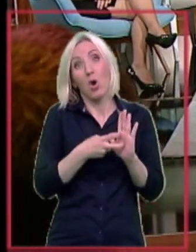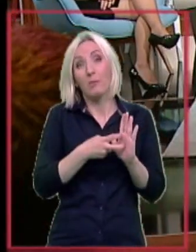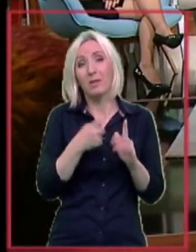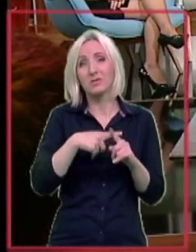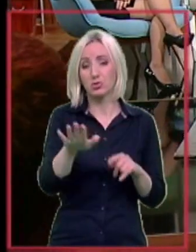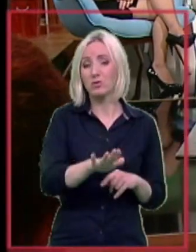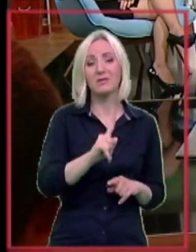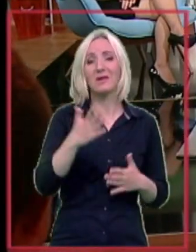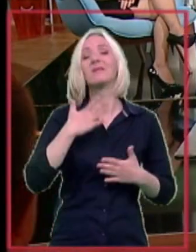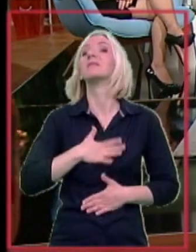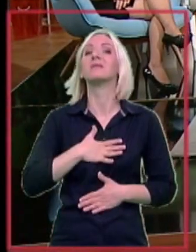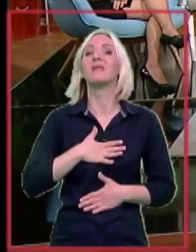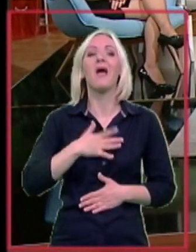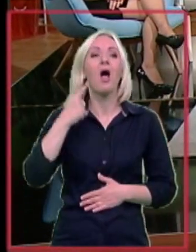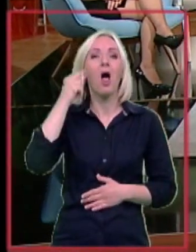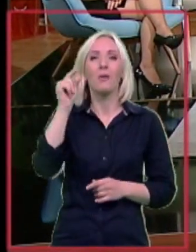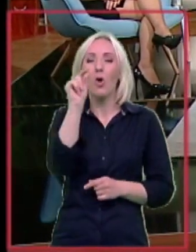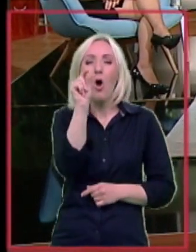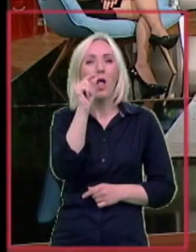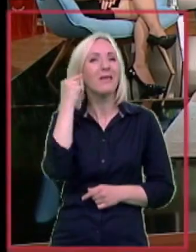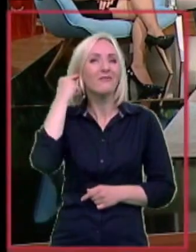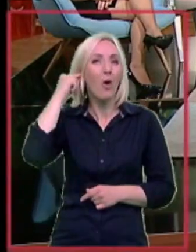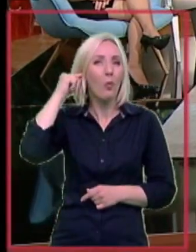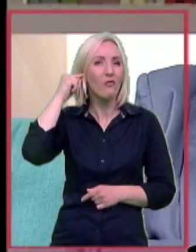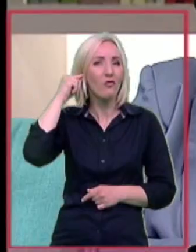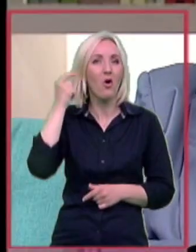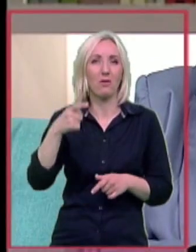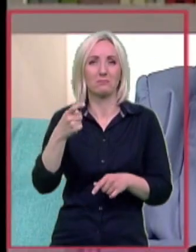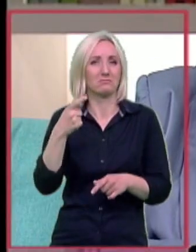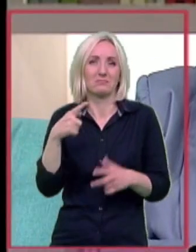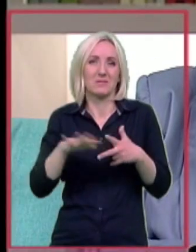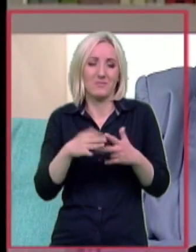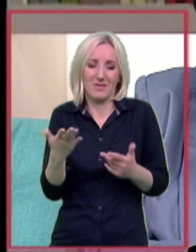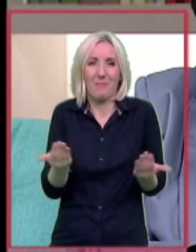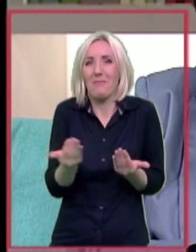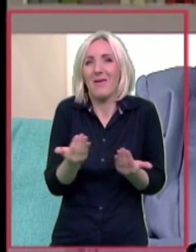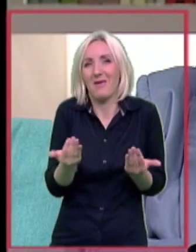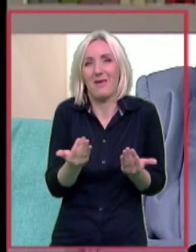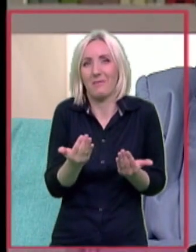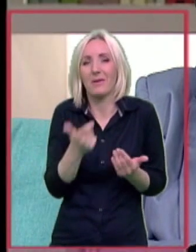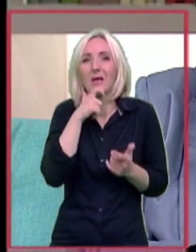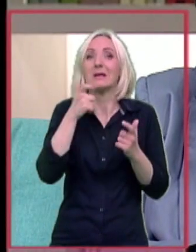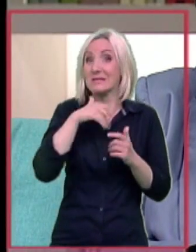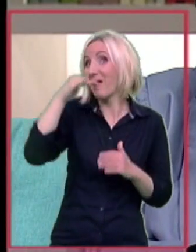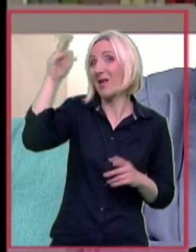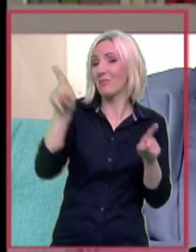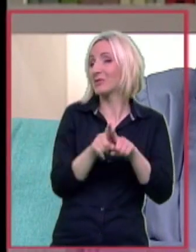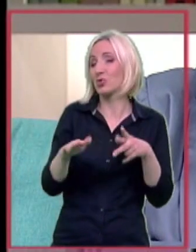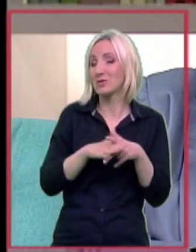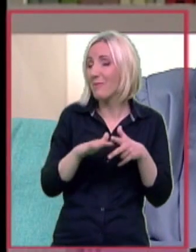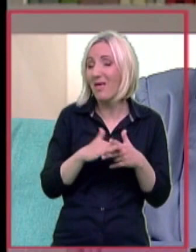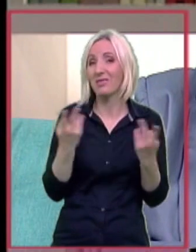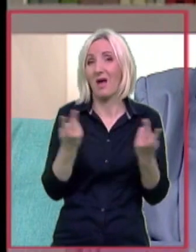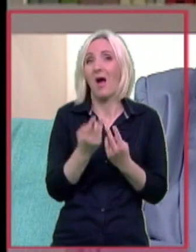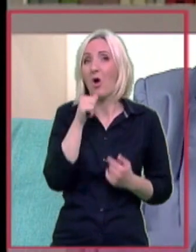htjela da nosi zbog te olivice koje ide u uvo. Naravno, malo i bebi to, mislim, i stari ima smeta, kamoli malom